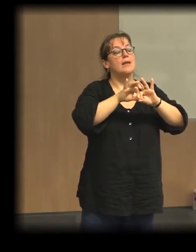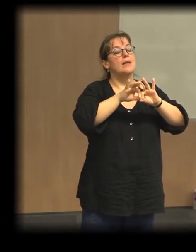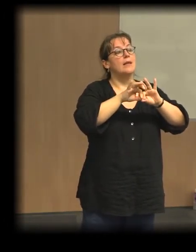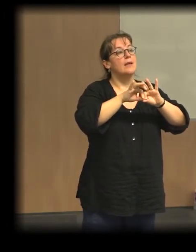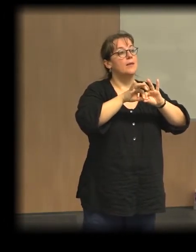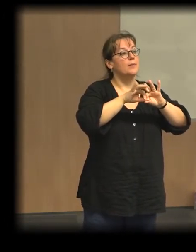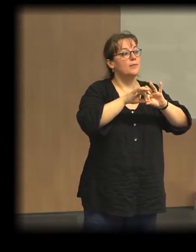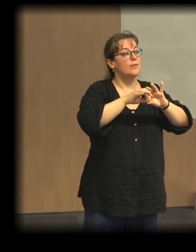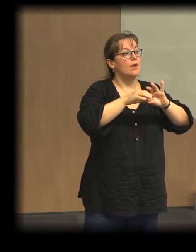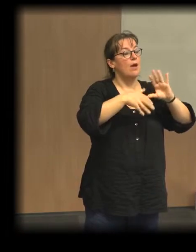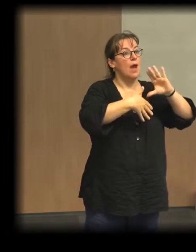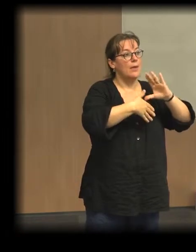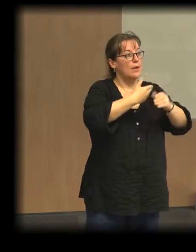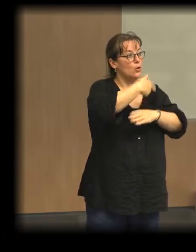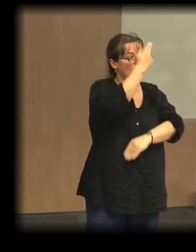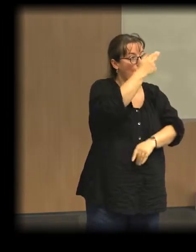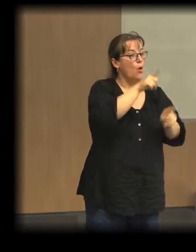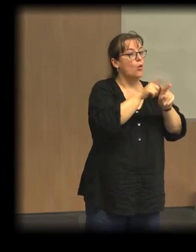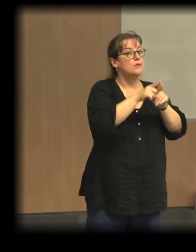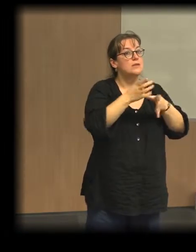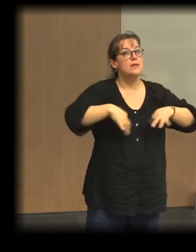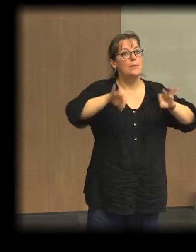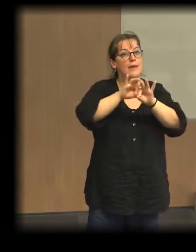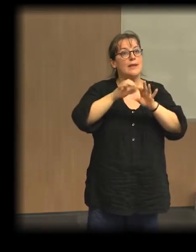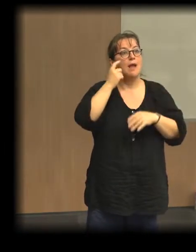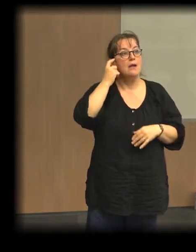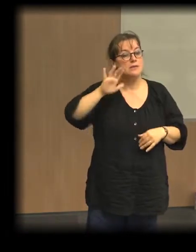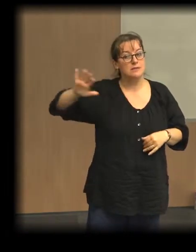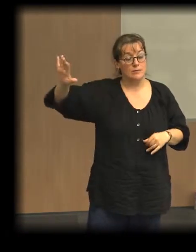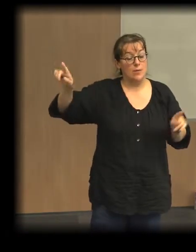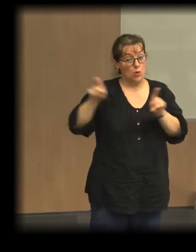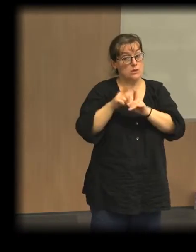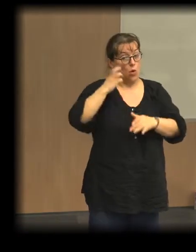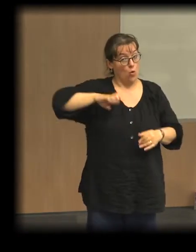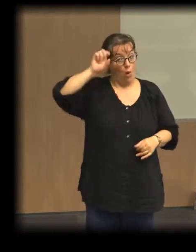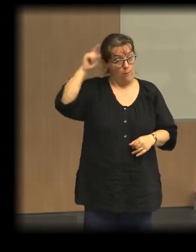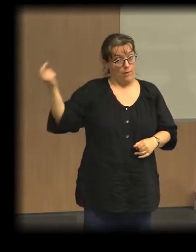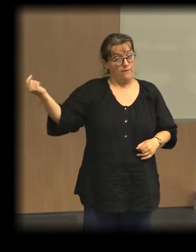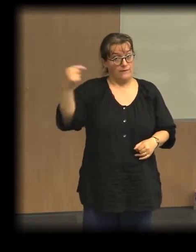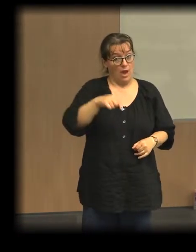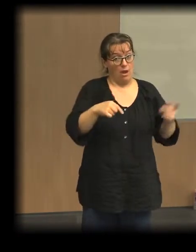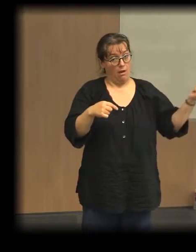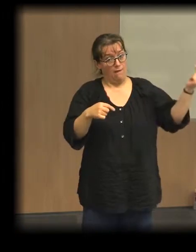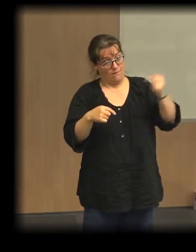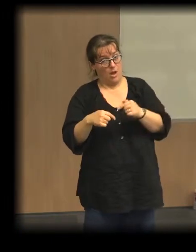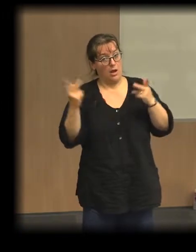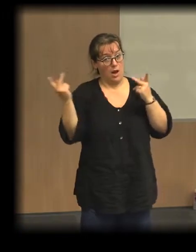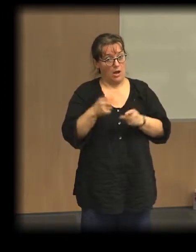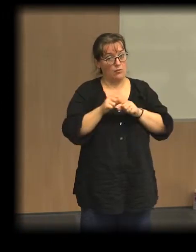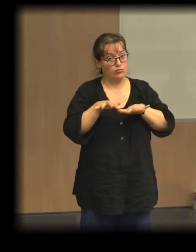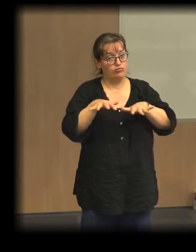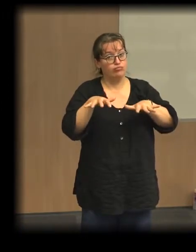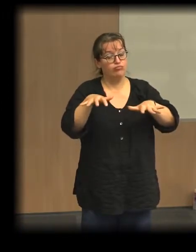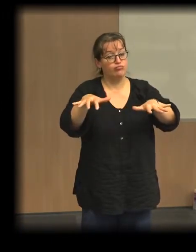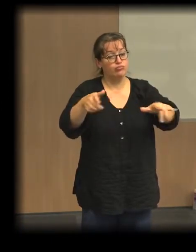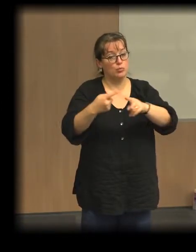Nord et les pays d'Asie mais qui est en train de venir en Europe continentale et d'occuper